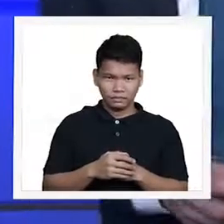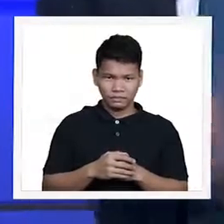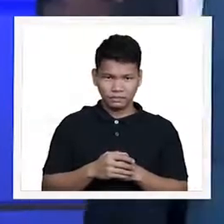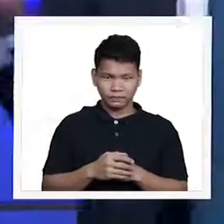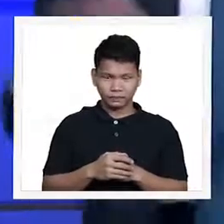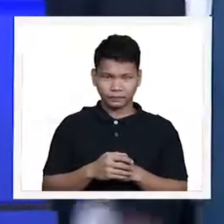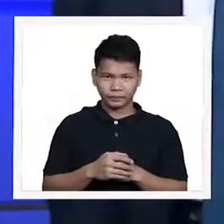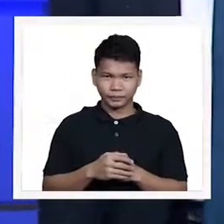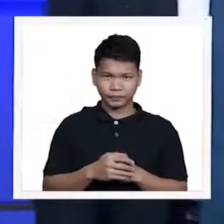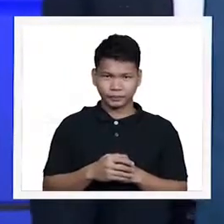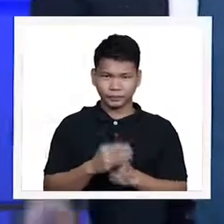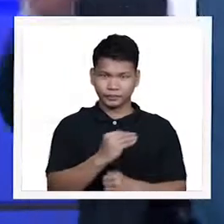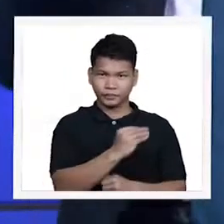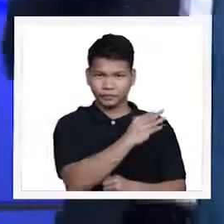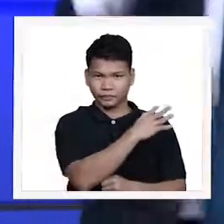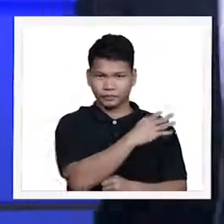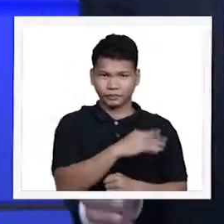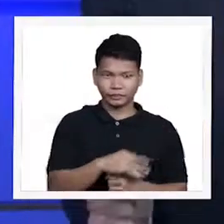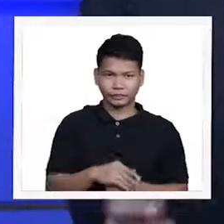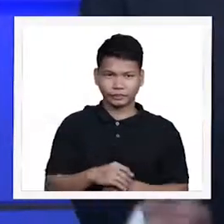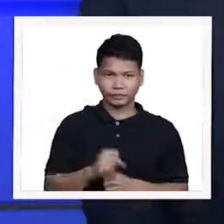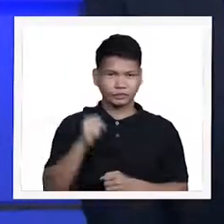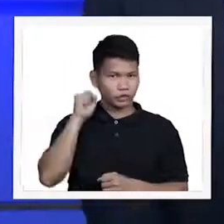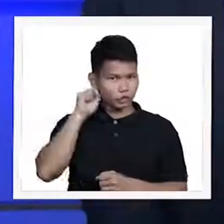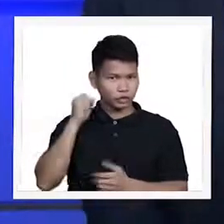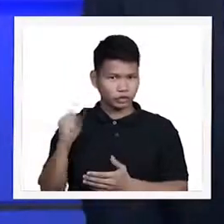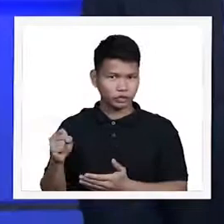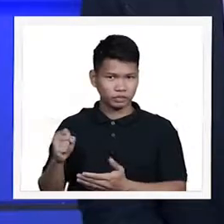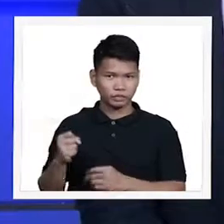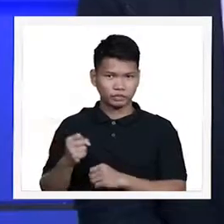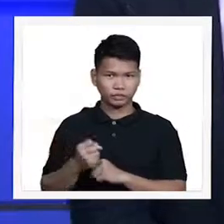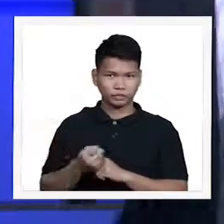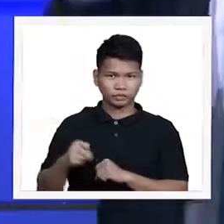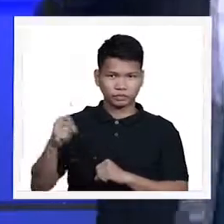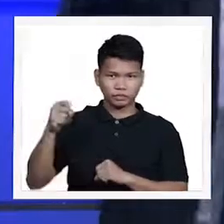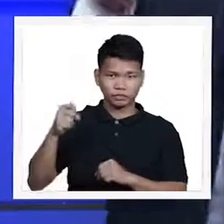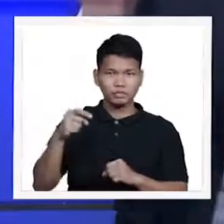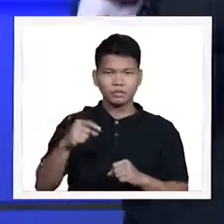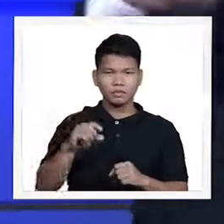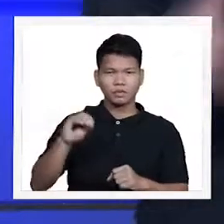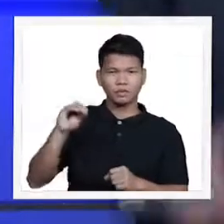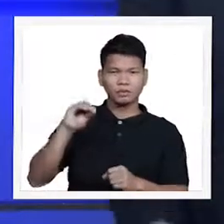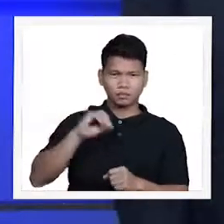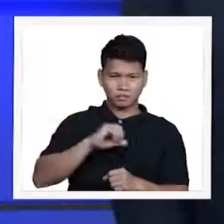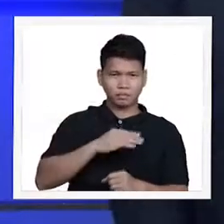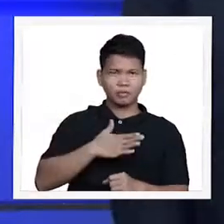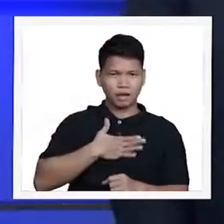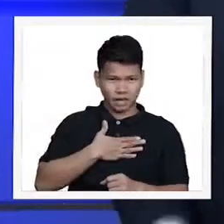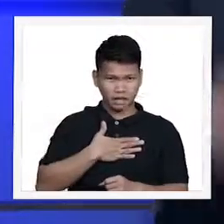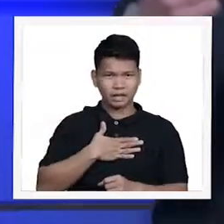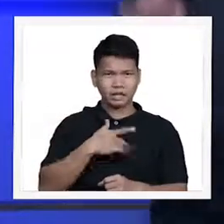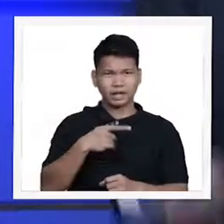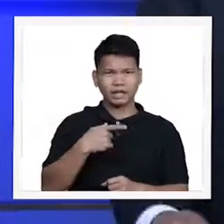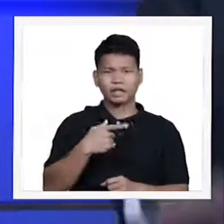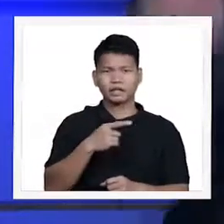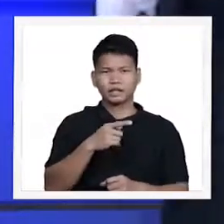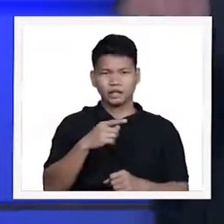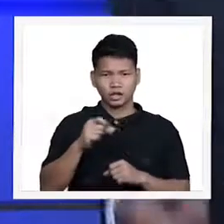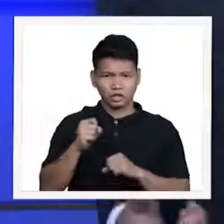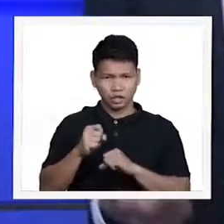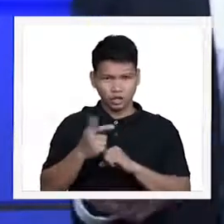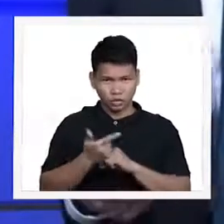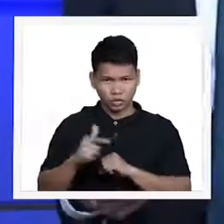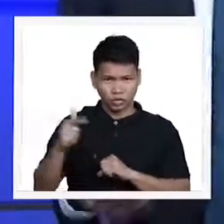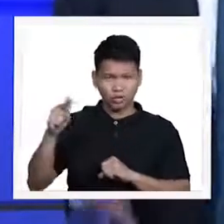8 ganito po ang sinasabi The silver is mined and the gold is mined sa the Lord